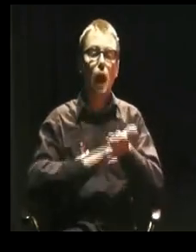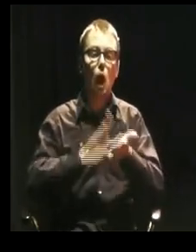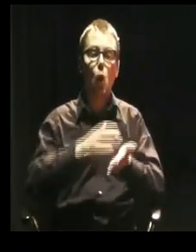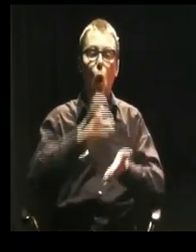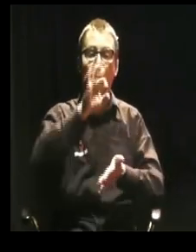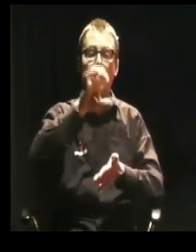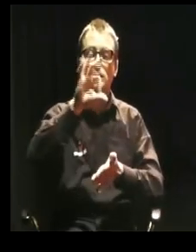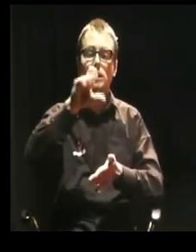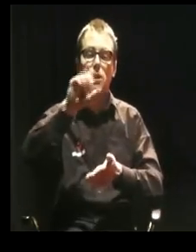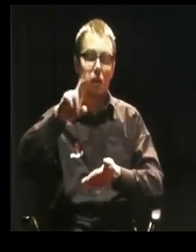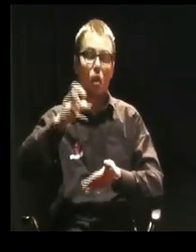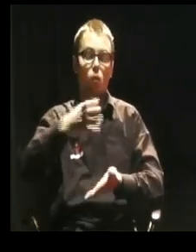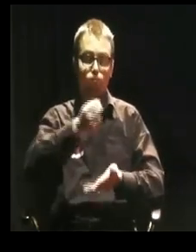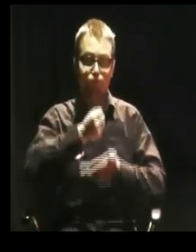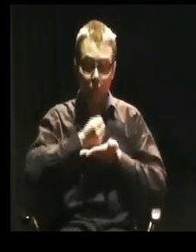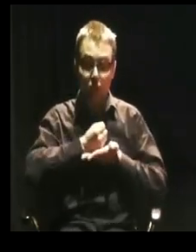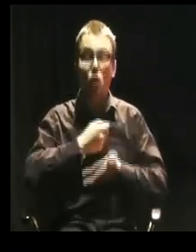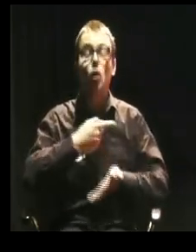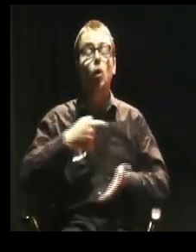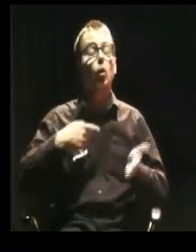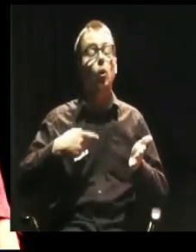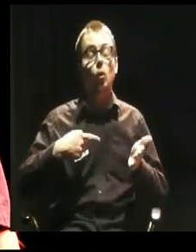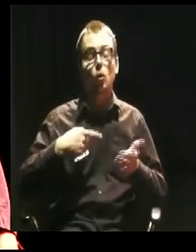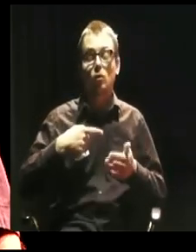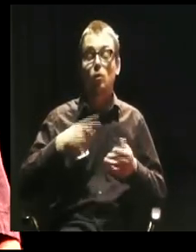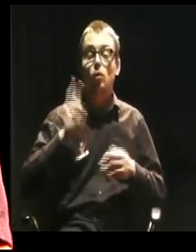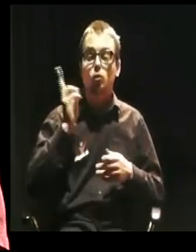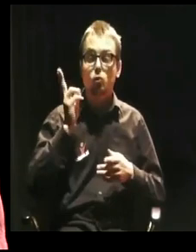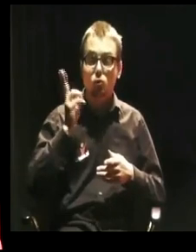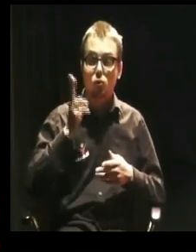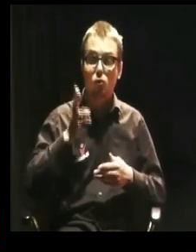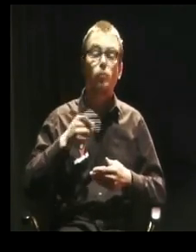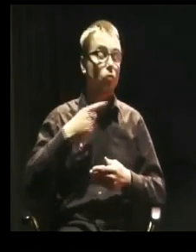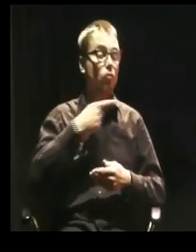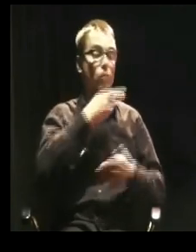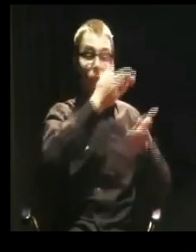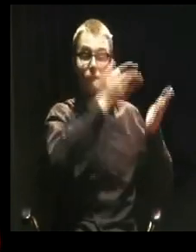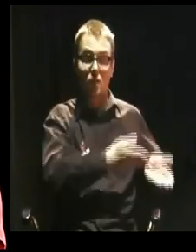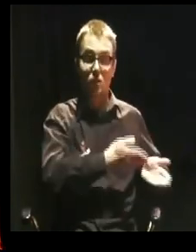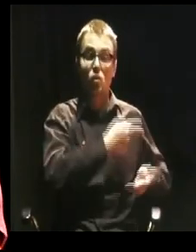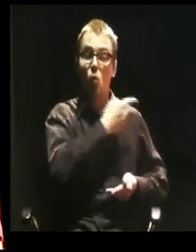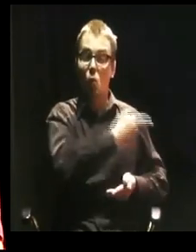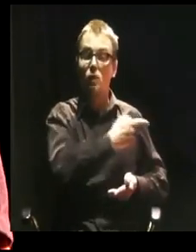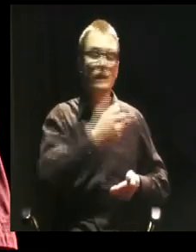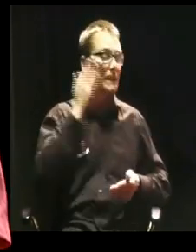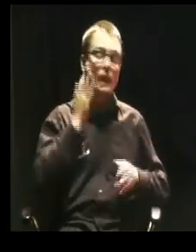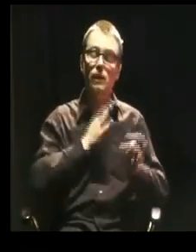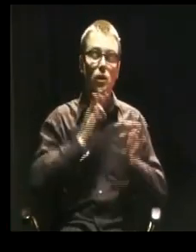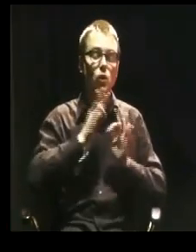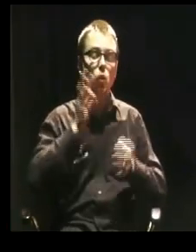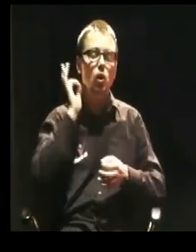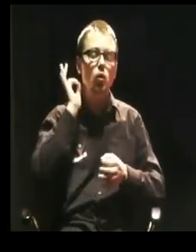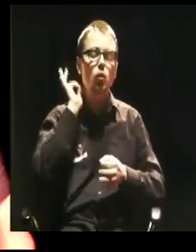250 lat wcześniej. Poza tym Zimmer dobrze wiedział, że do tych numerów nie ma już praw autorskich. Wziął numer Bacha,